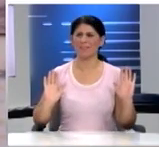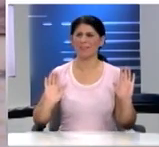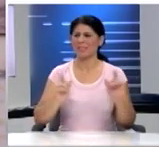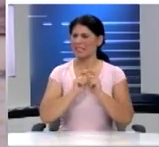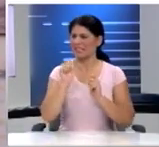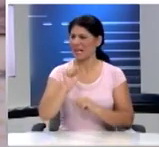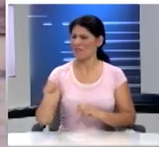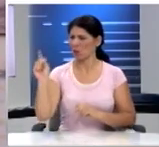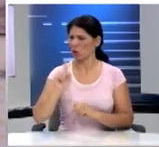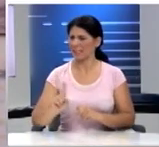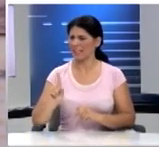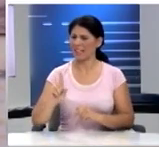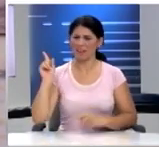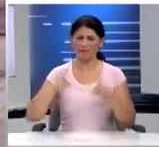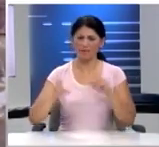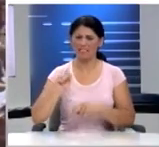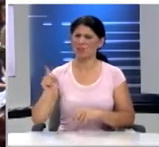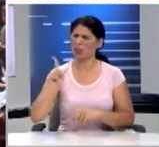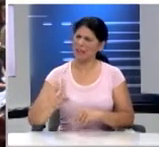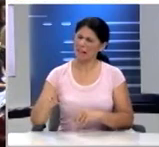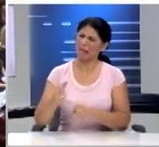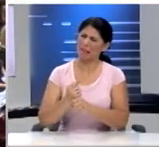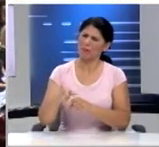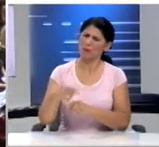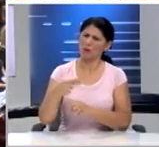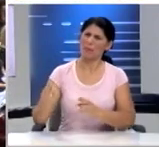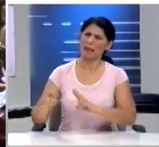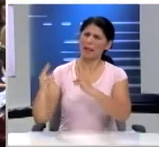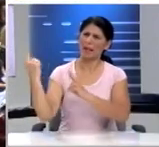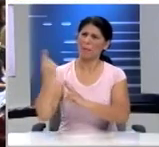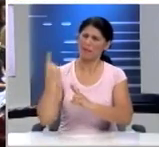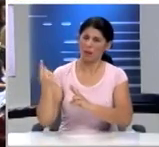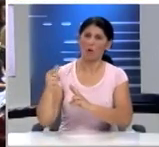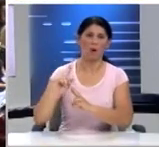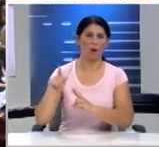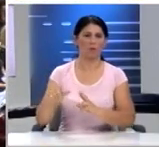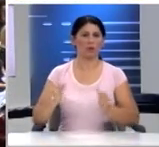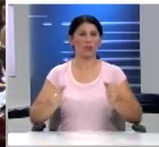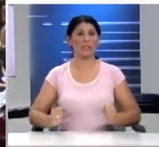το Σαββατοκύριακο ή για κάποια Σαββατοκύριακα αλλά σαν μια στάση που θα αφορά τη συνολική ζωή τους.